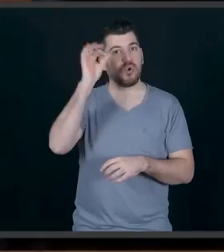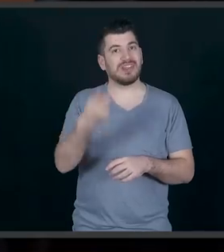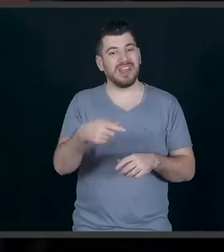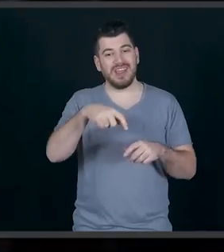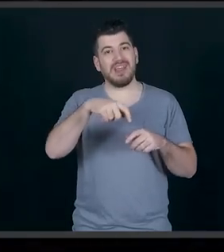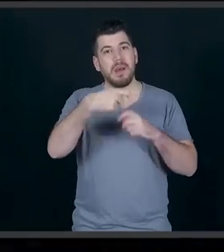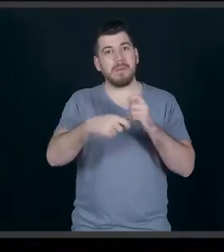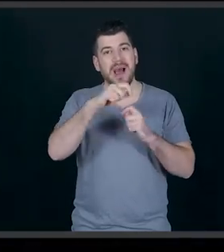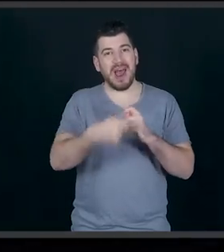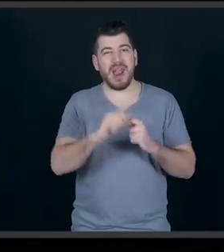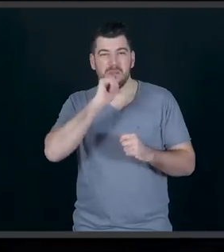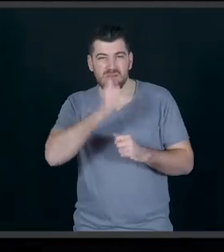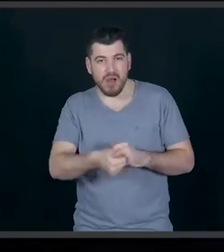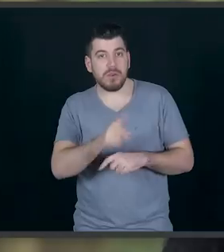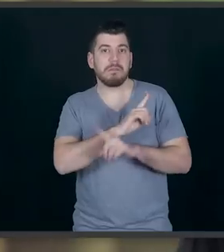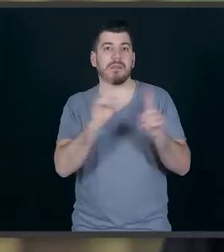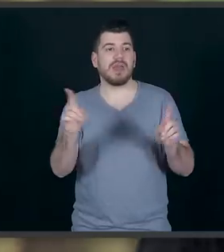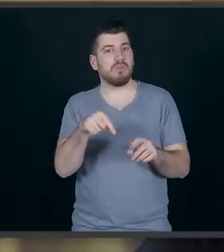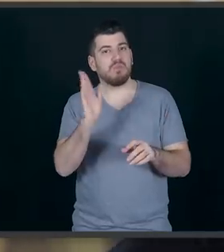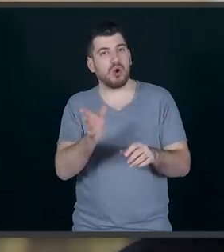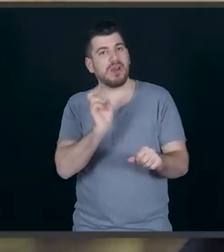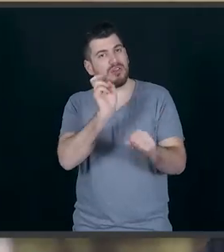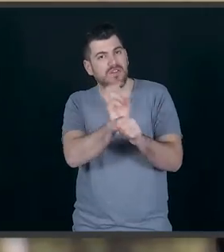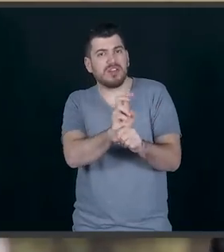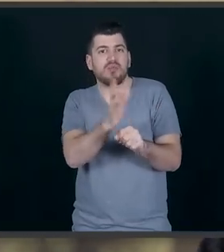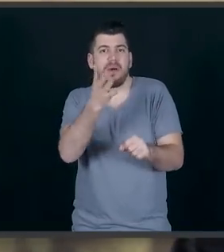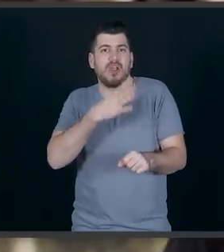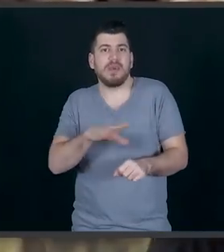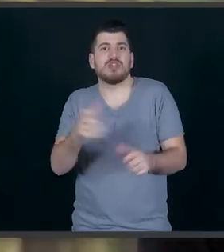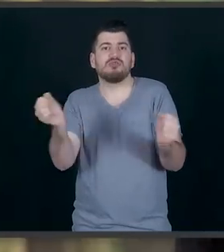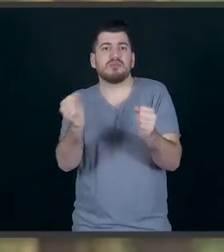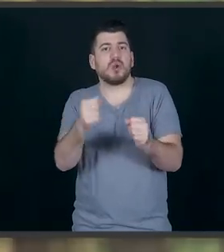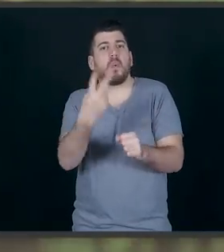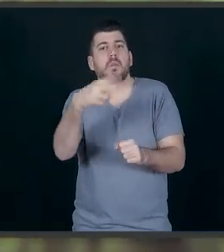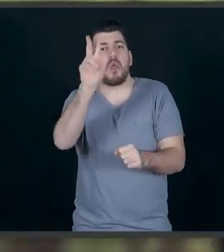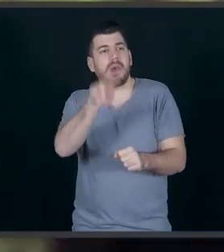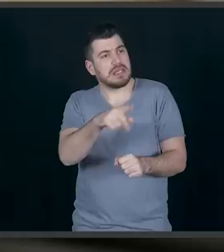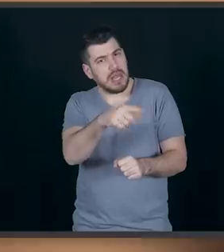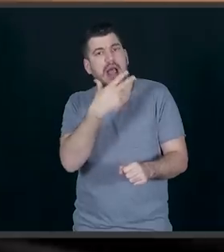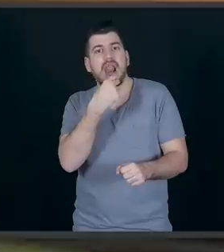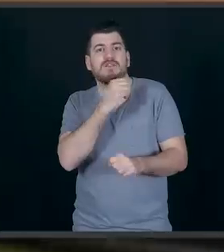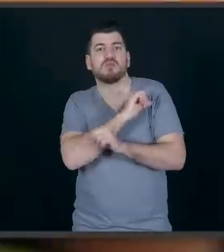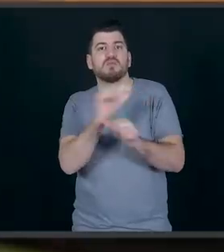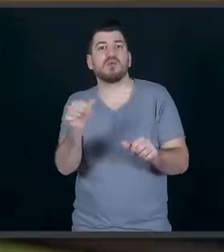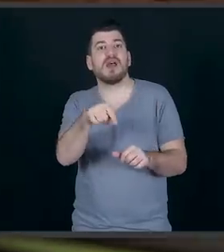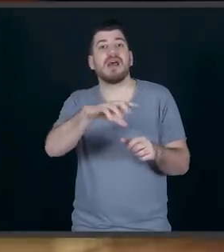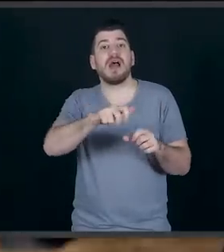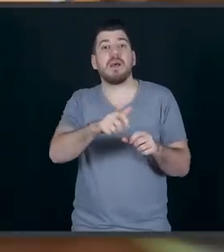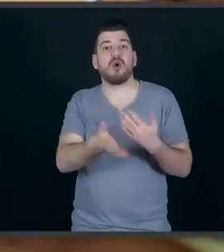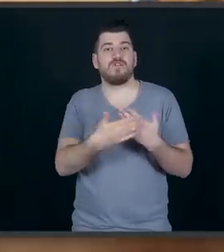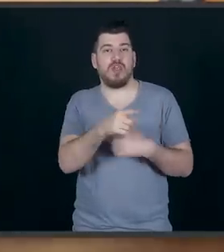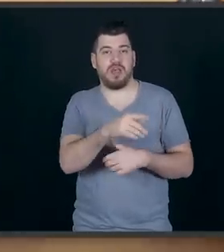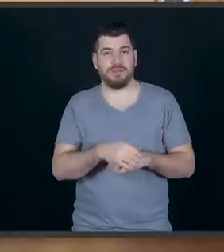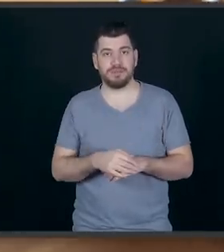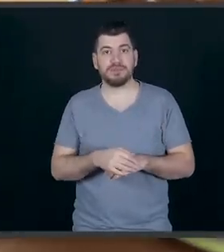πανάνες να μην μαυρήσουν και να αφήσουμε το δελικό μας 1-2-3 μέρες στο ψυγείο και οι πανάνες δεν είναι ακόμα λευκές. Λοιπόν, βγάλαμε την τάρτα μας από το ψυγείο, σε αυτό το σημείο πρέπει να έχει